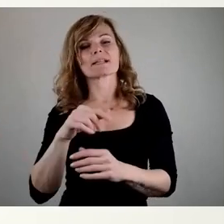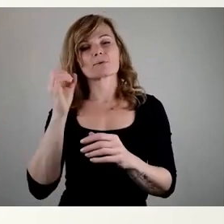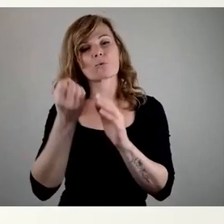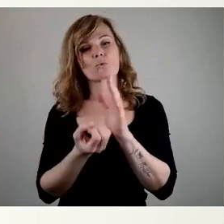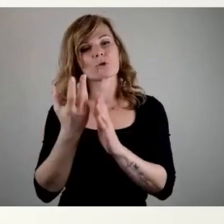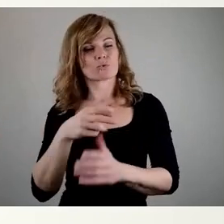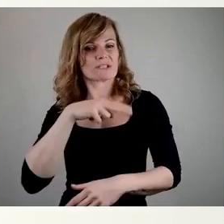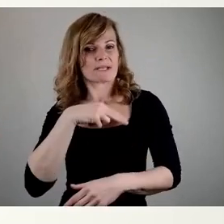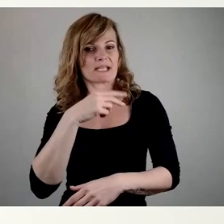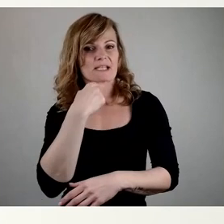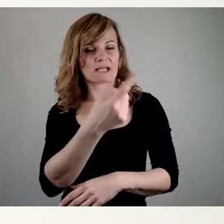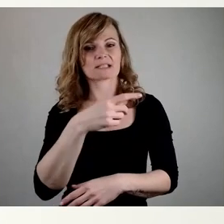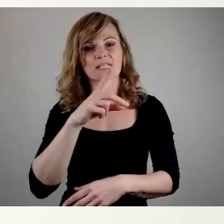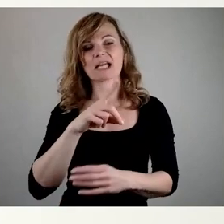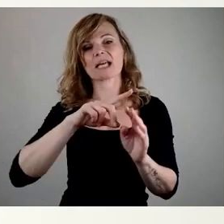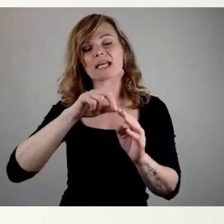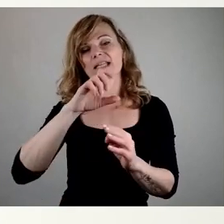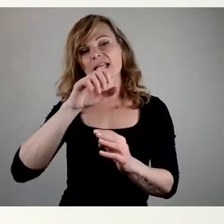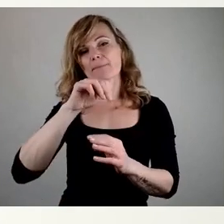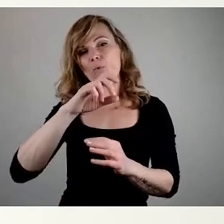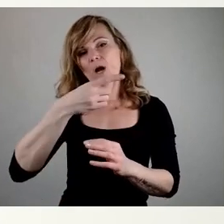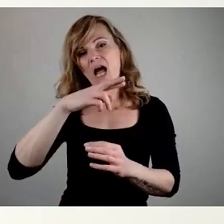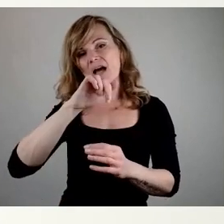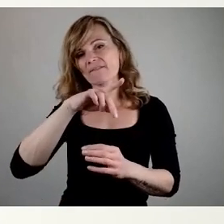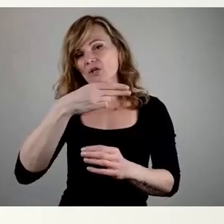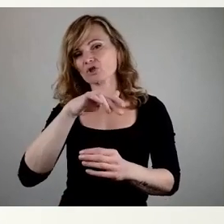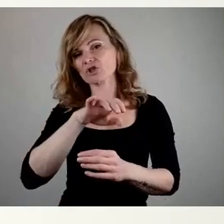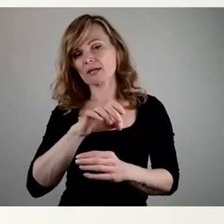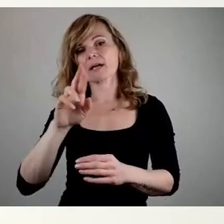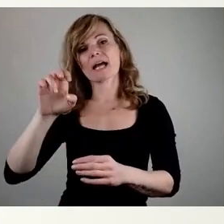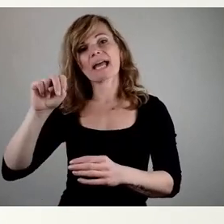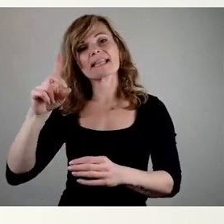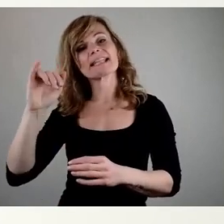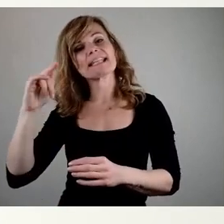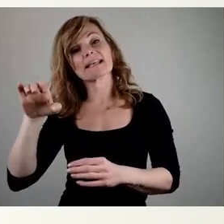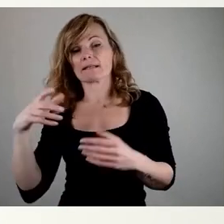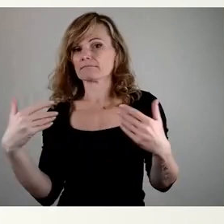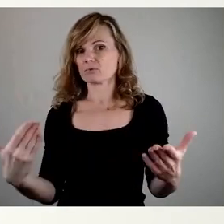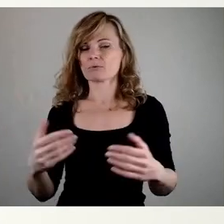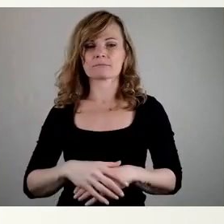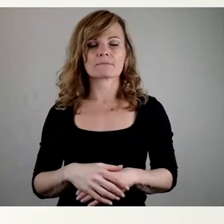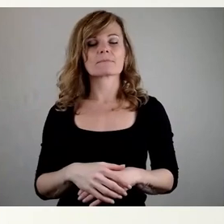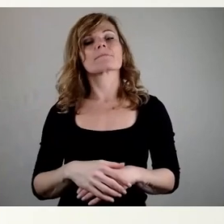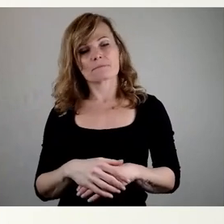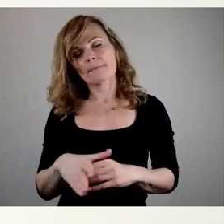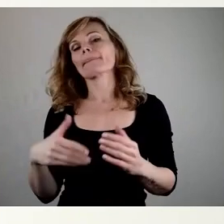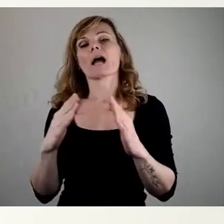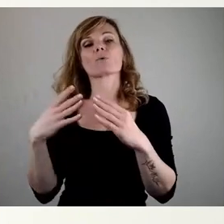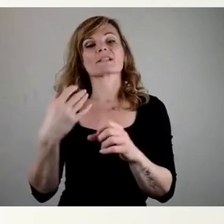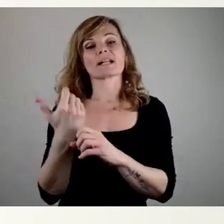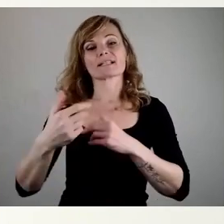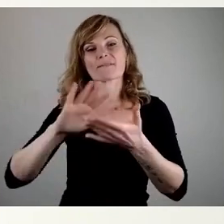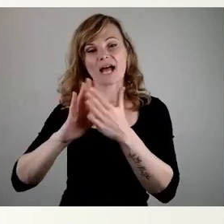Rendite, dass wir das in den Haushaltsverhandlungen einpreisen. Dort sind wir auch mit der Kämmerei entsprechend in